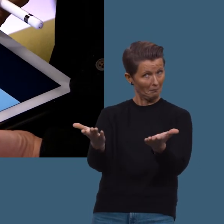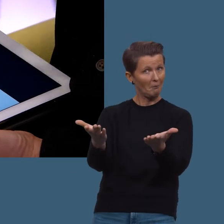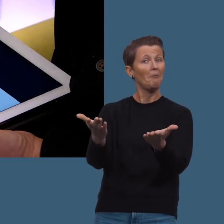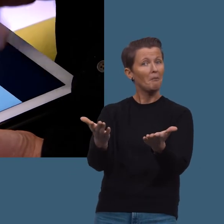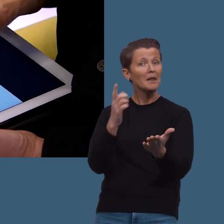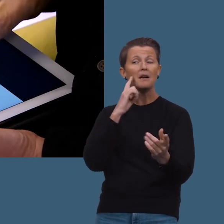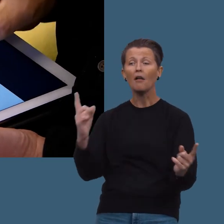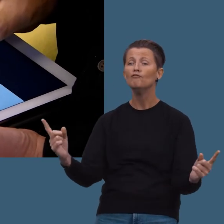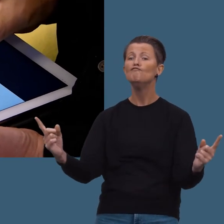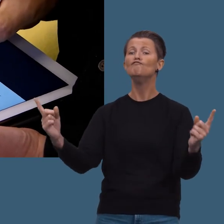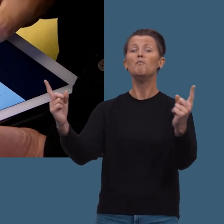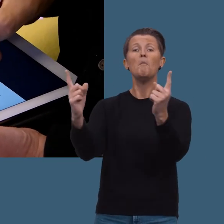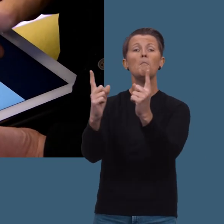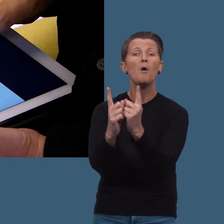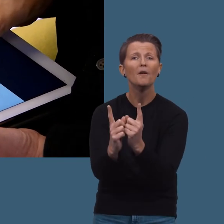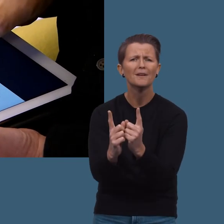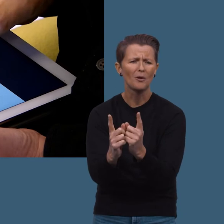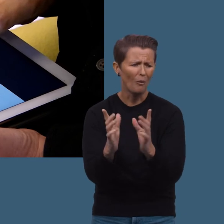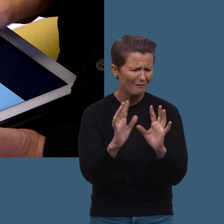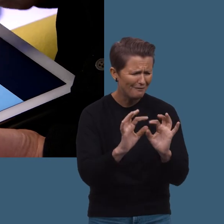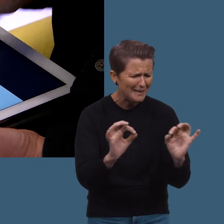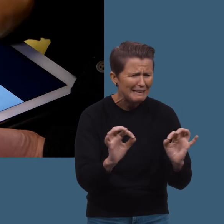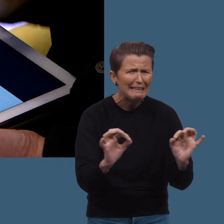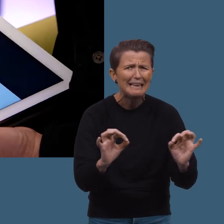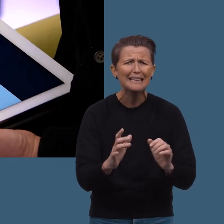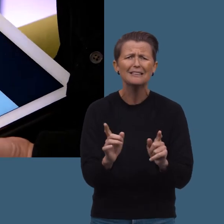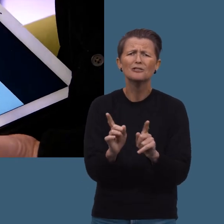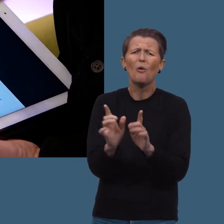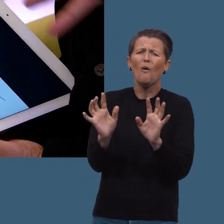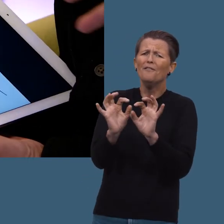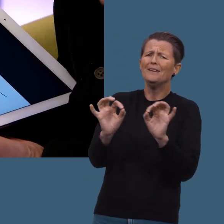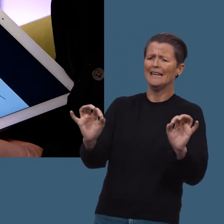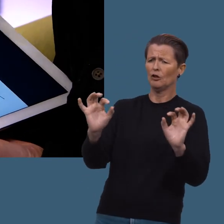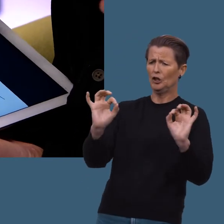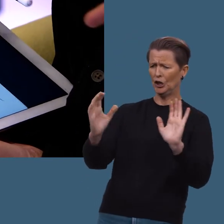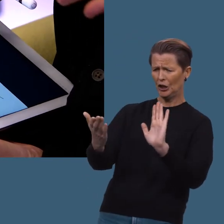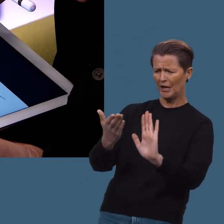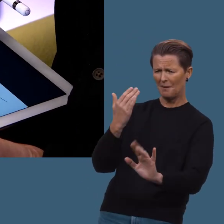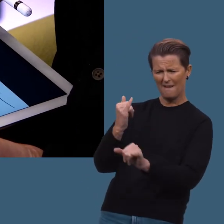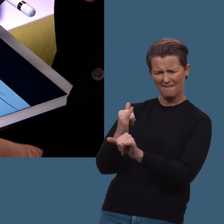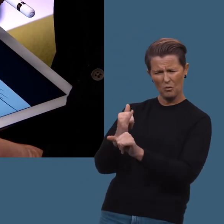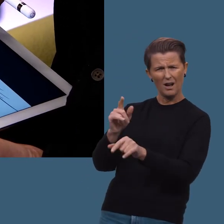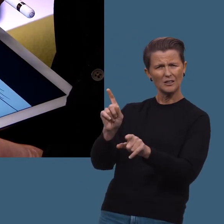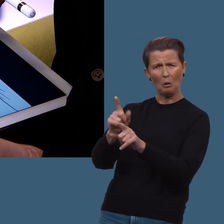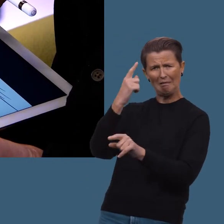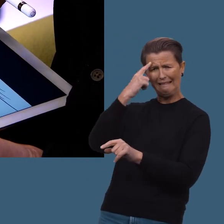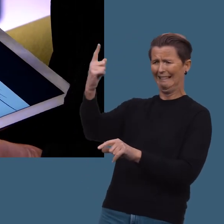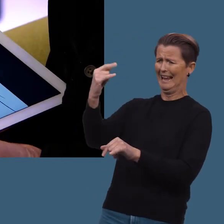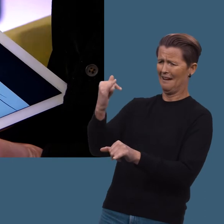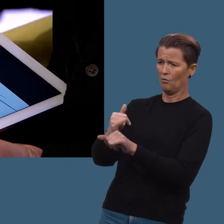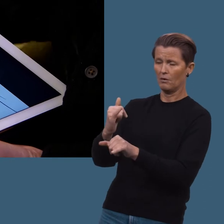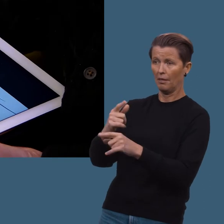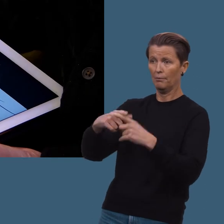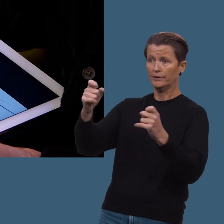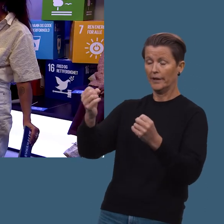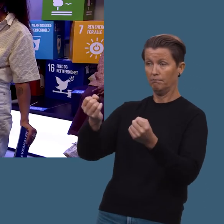Ikke sant? Så de kan møtes det. Det er så fint. Det er så tydelig. Men hvordan fikk du den ideen? Var det